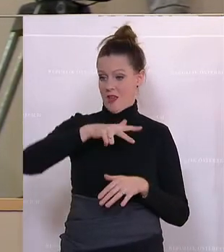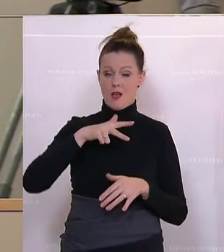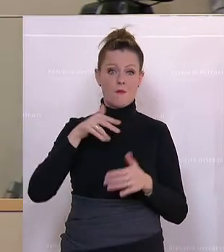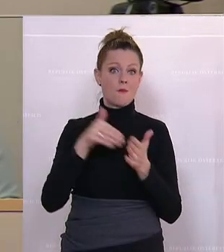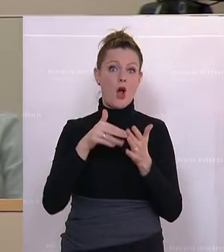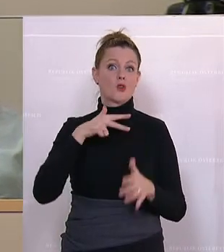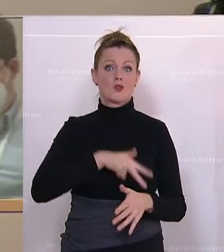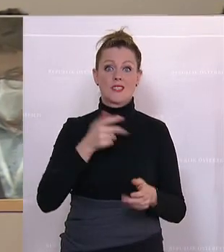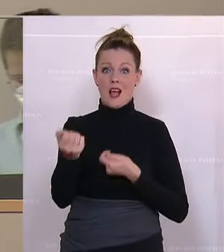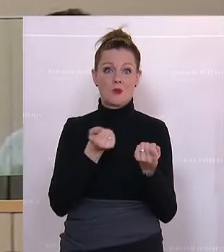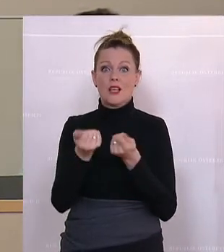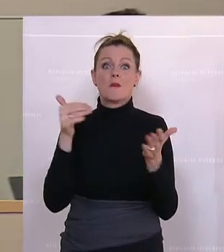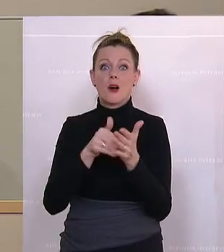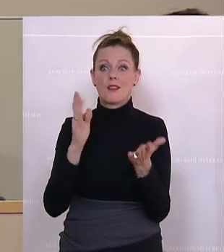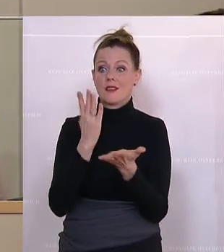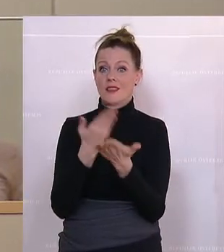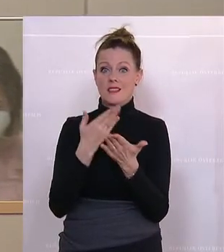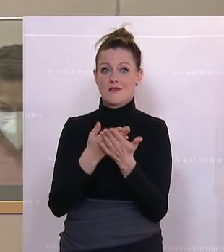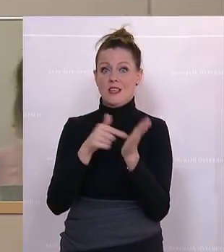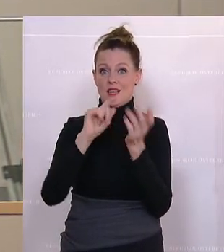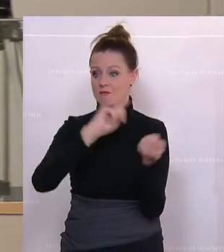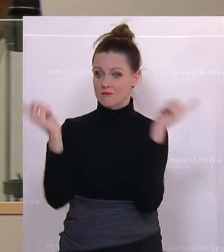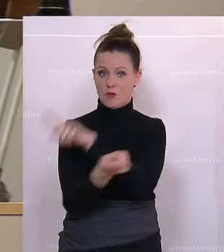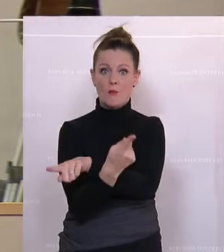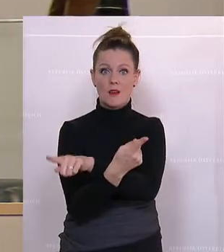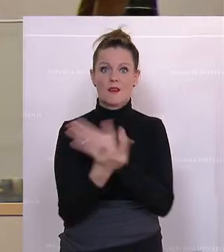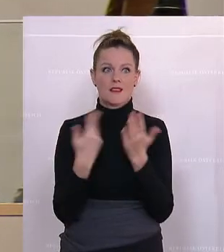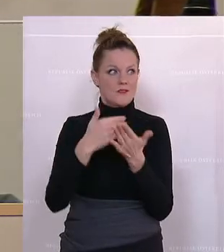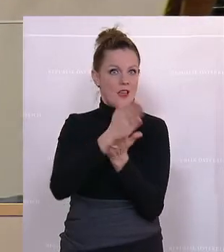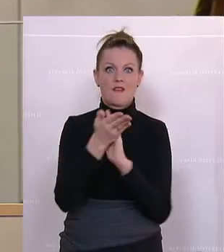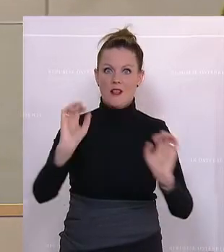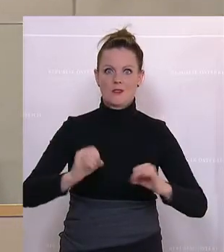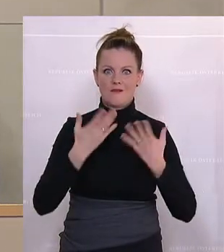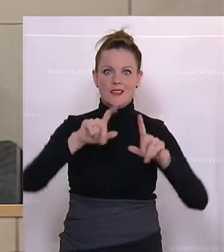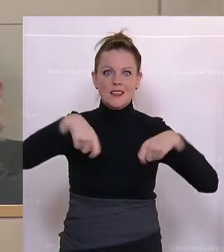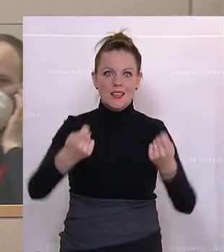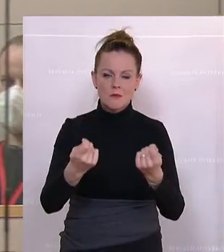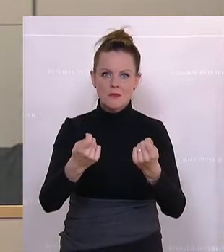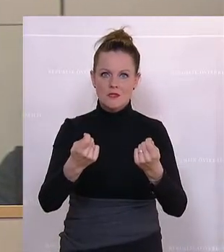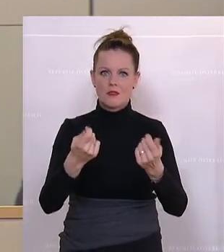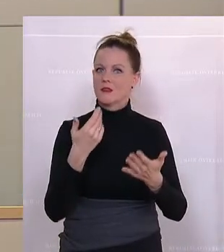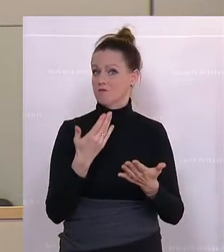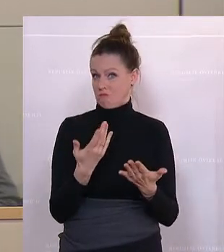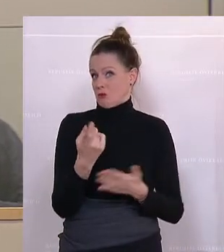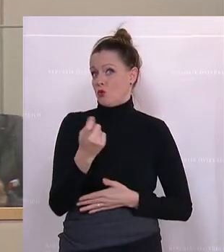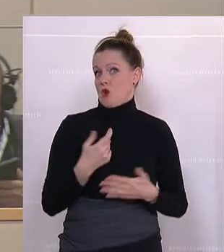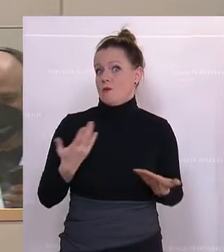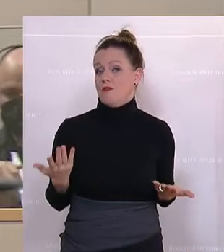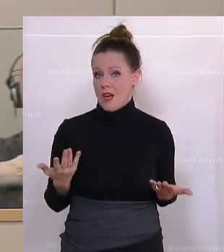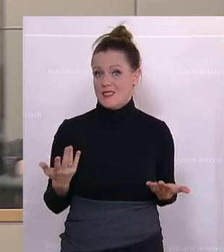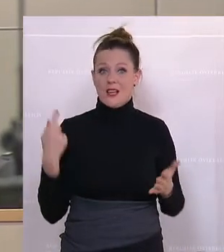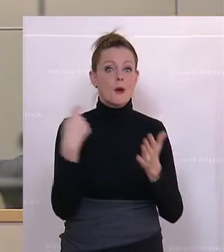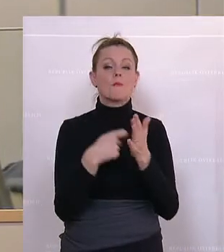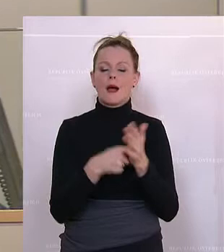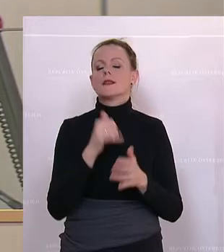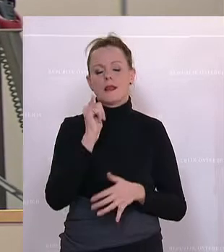deshalb drehen wir sie ja um, ja, deshalb drehen wir sie ja um. Und deshalb entstehen ja diese Verteilungseffekte. Und das wird so sein, dass die Preise,